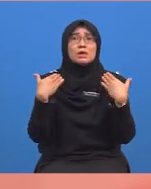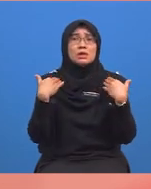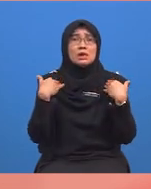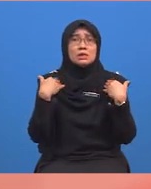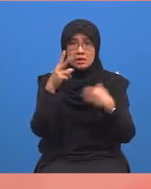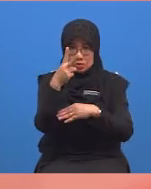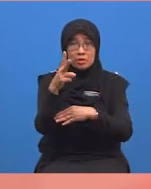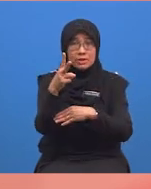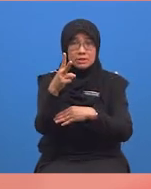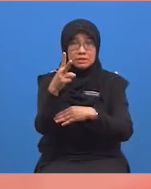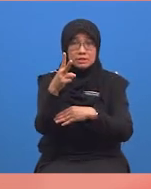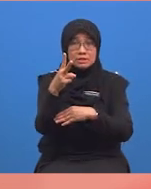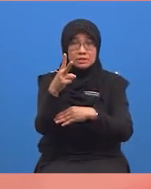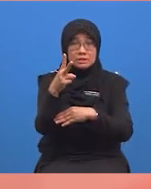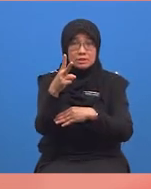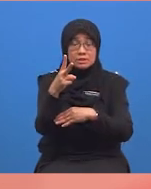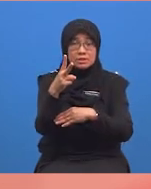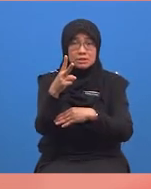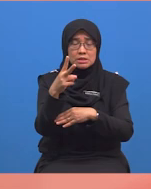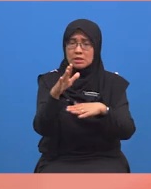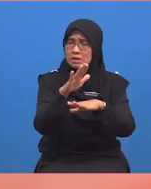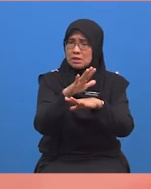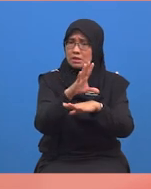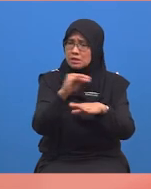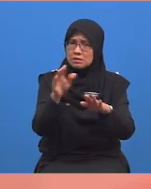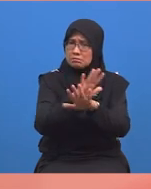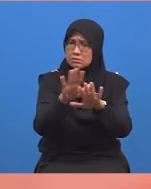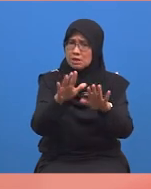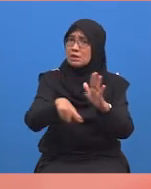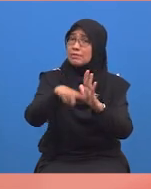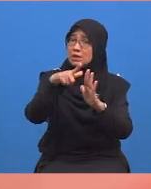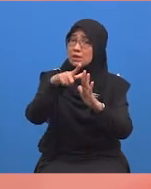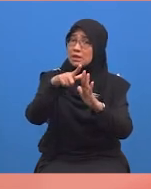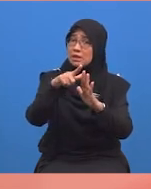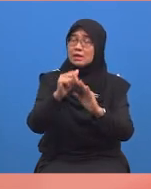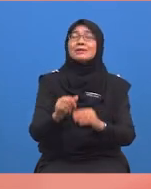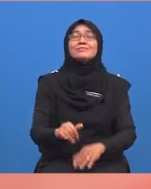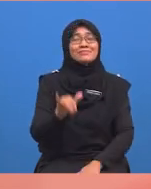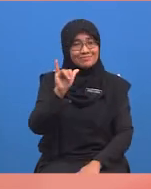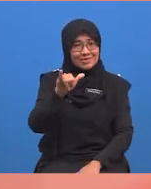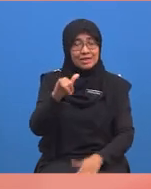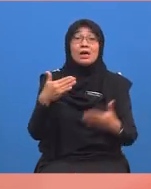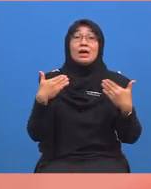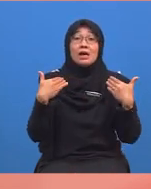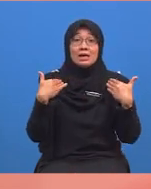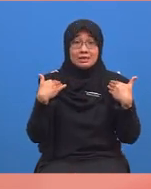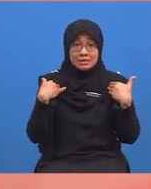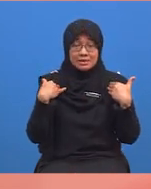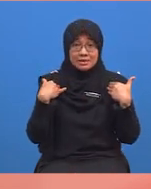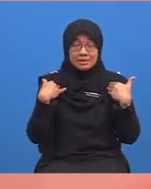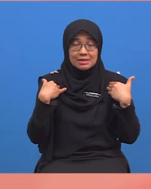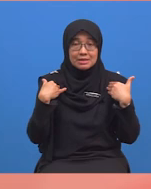dua belas dan tidak lebih daripadanya? Ya, ada murid-murid